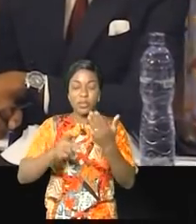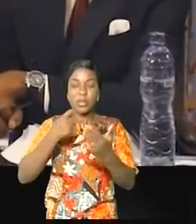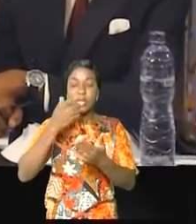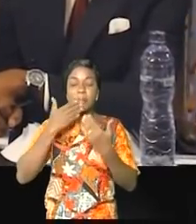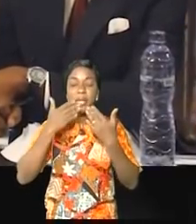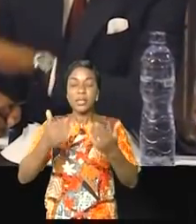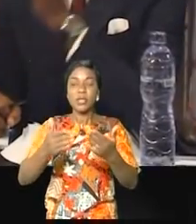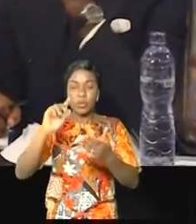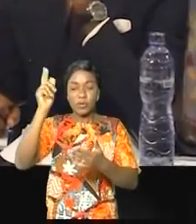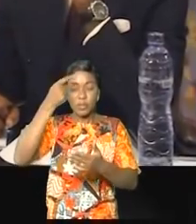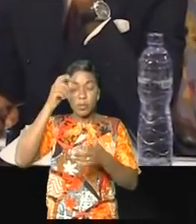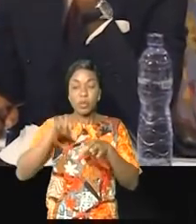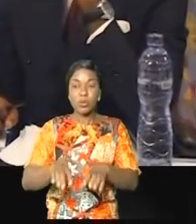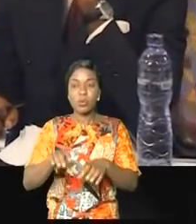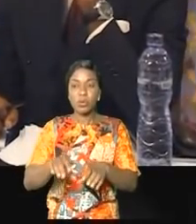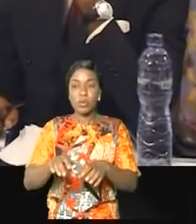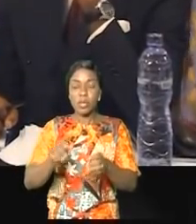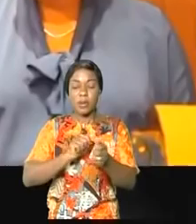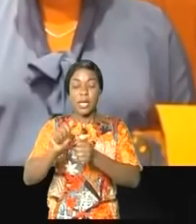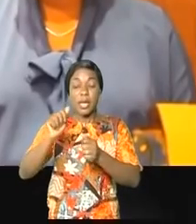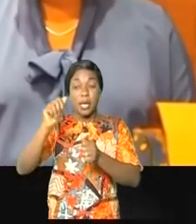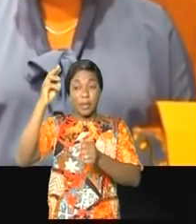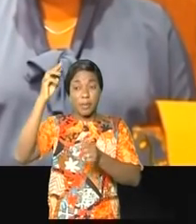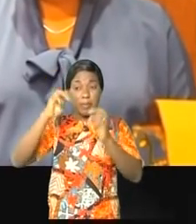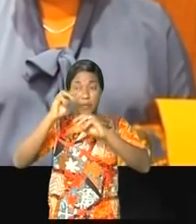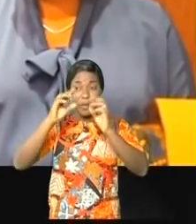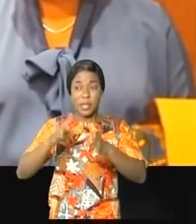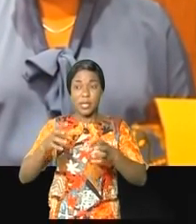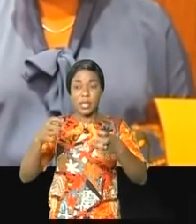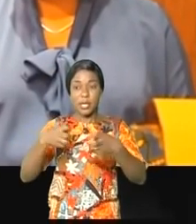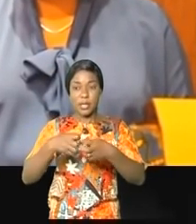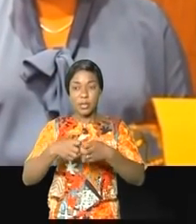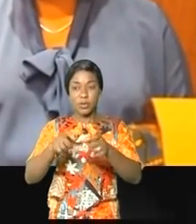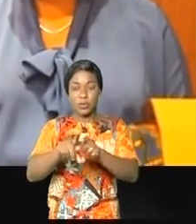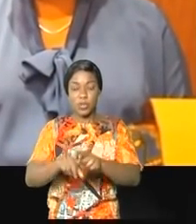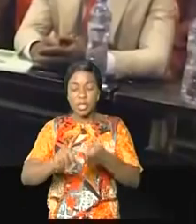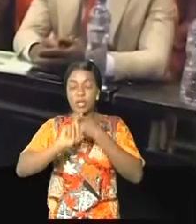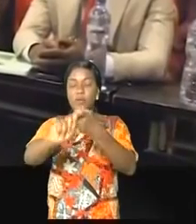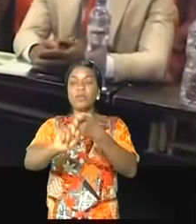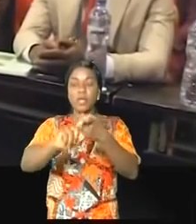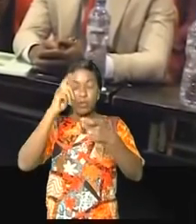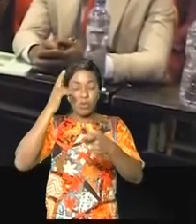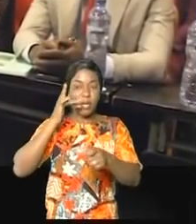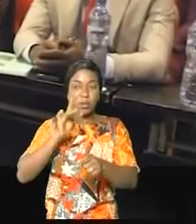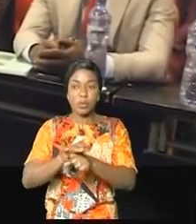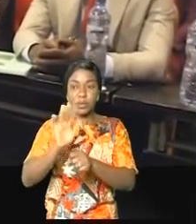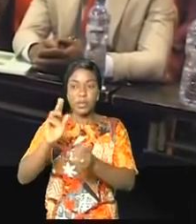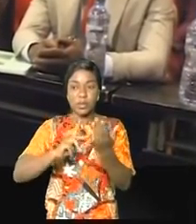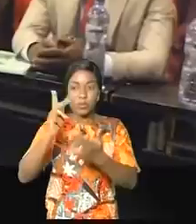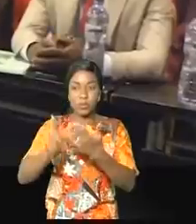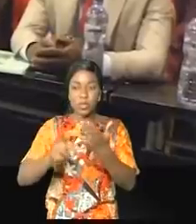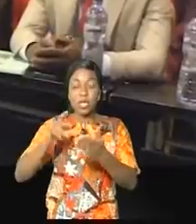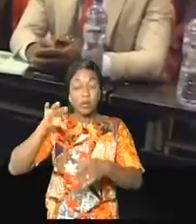gouvernements congolais par l'entremise du ministère de l'énergie pour leur confiance placée en elle dans la matérialisation de ce projet très